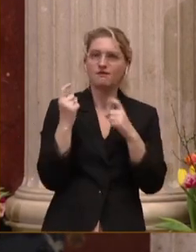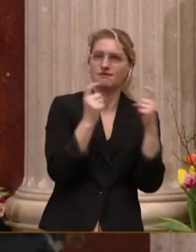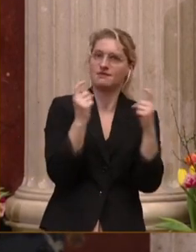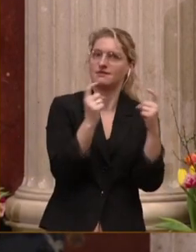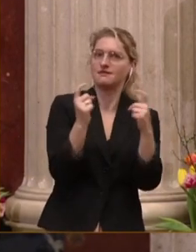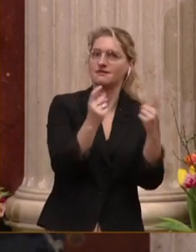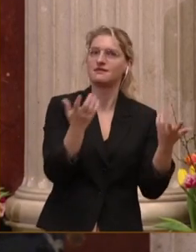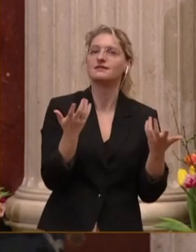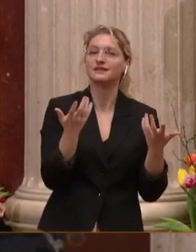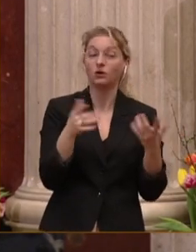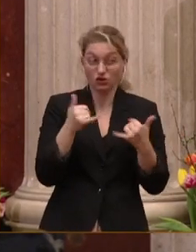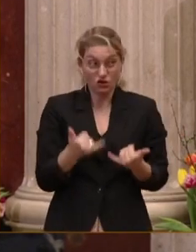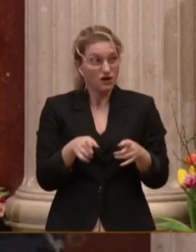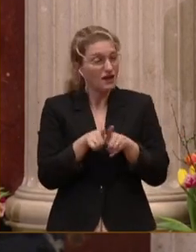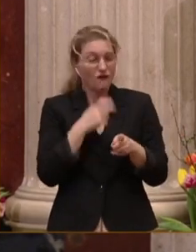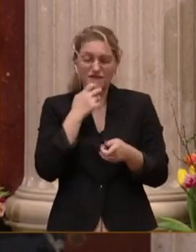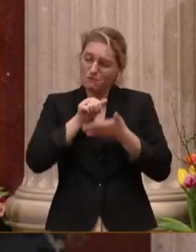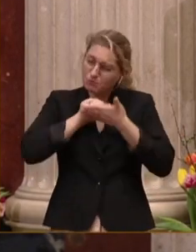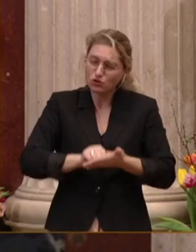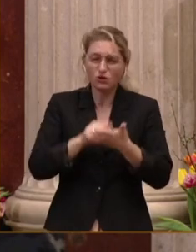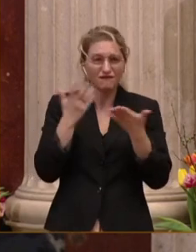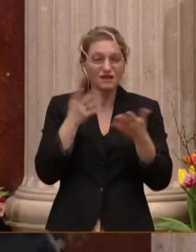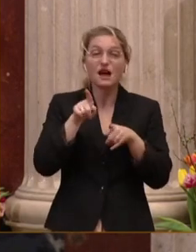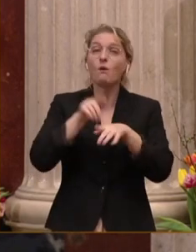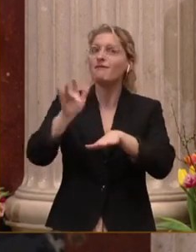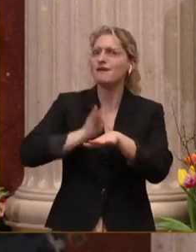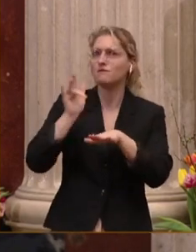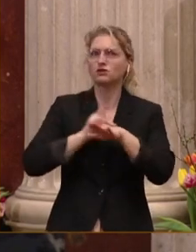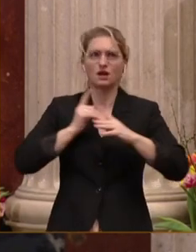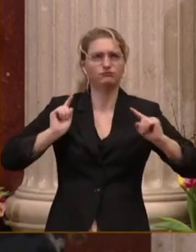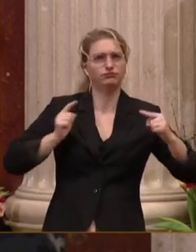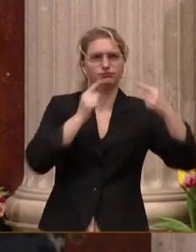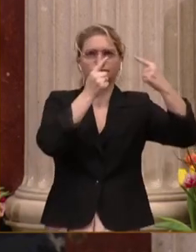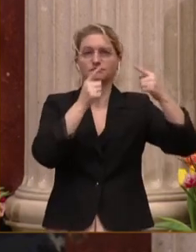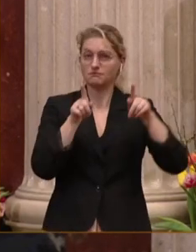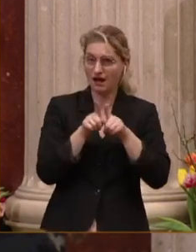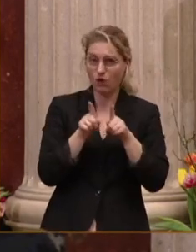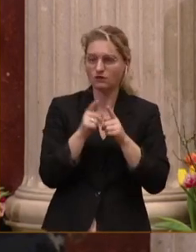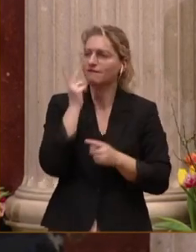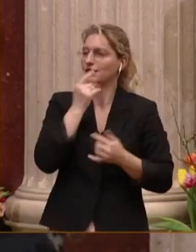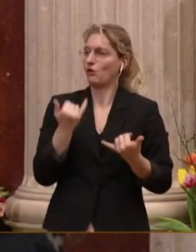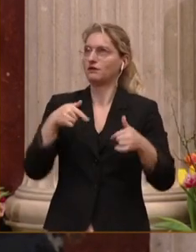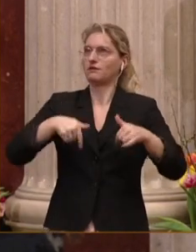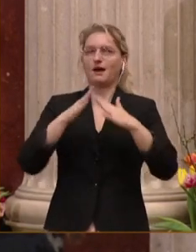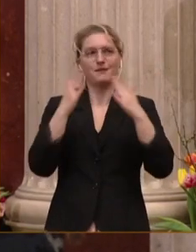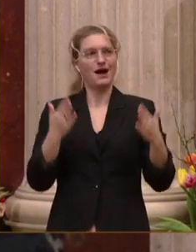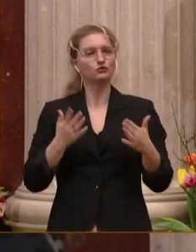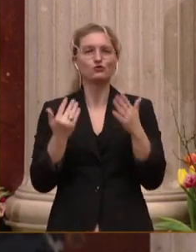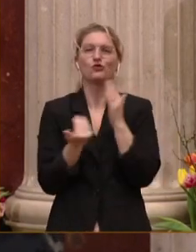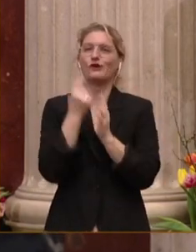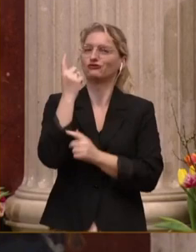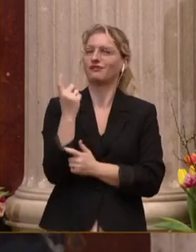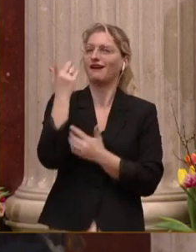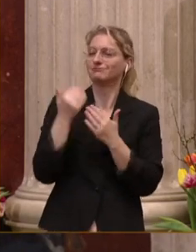auch heute unbedingt unterstreichen, auch dem emotionalen Streit. Natürlich ist es heute ein Neustart in diesem renovierten Haus, wo wir uns